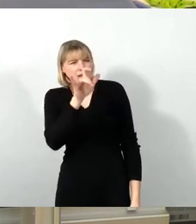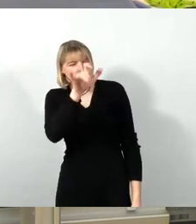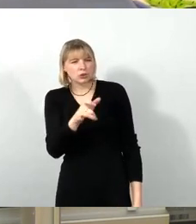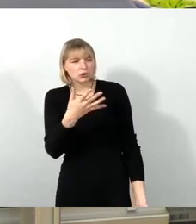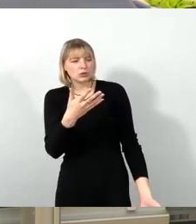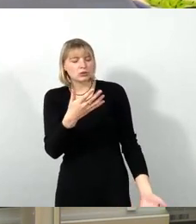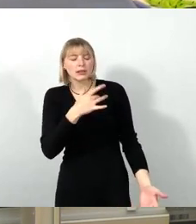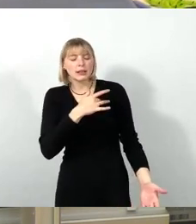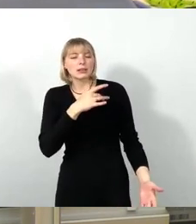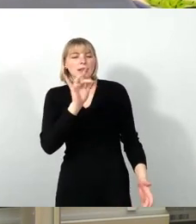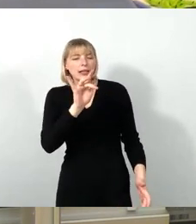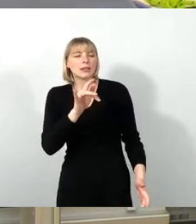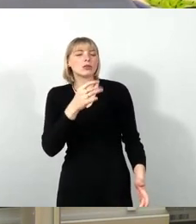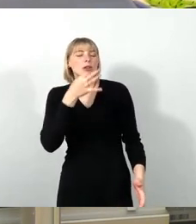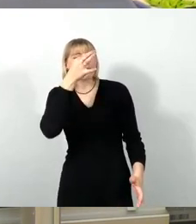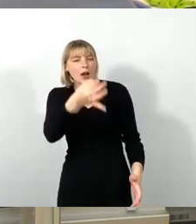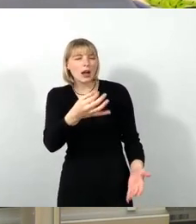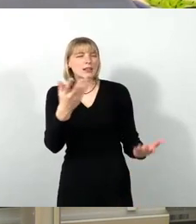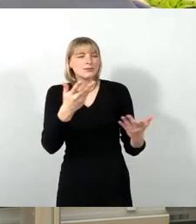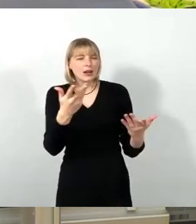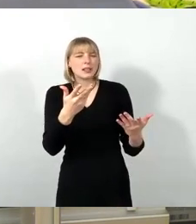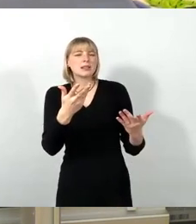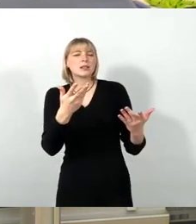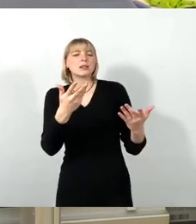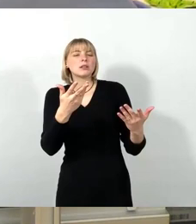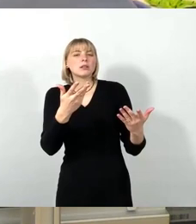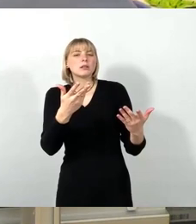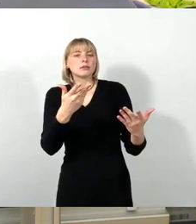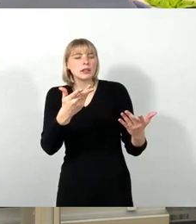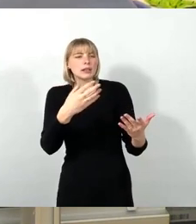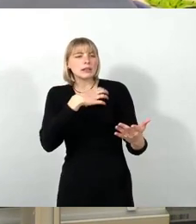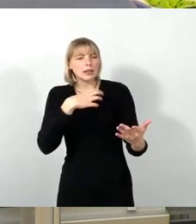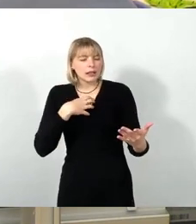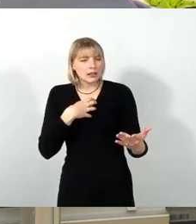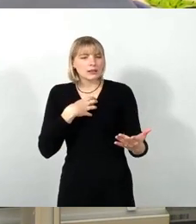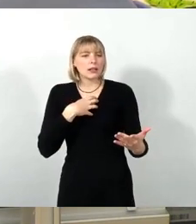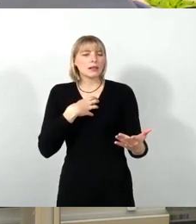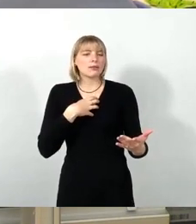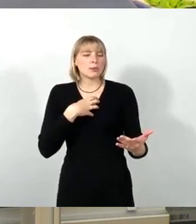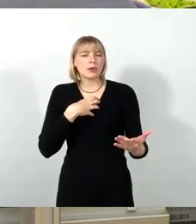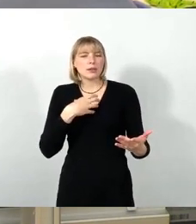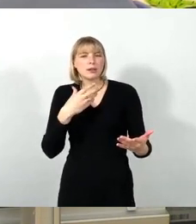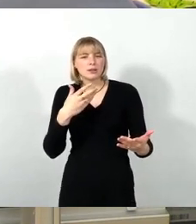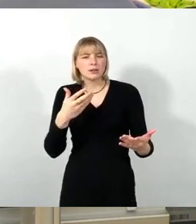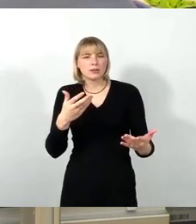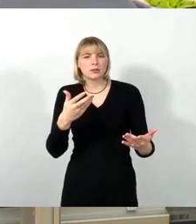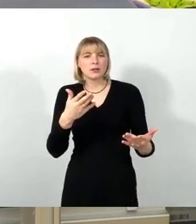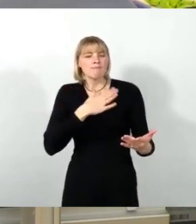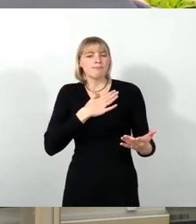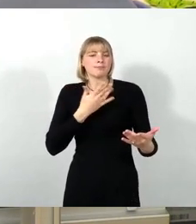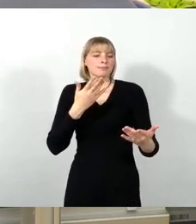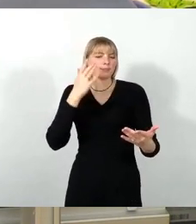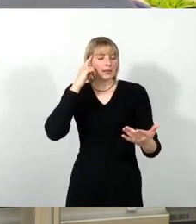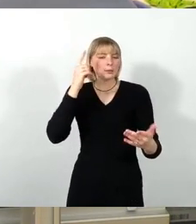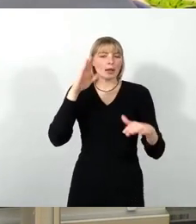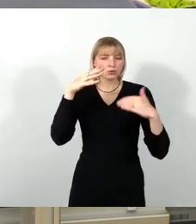eine Dekarbonisierung jetzt wen in Dresden auch was konkret kostet. Meine These ist, es wird mit dem Festhalten